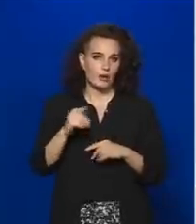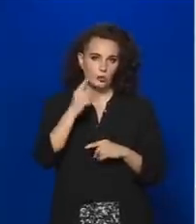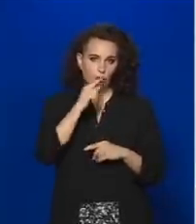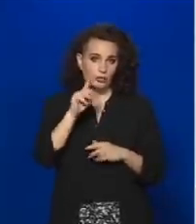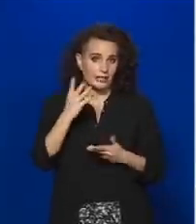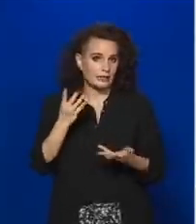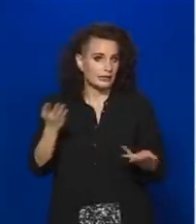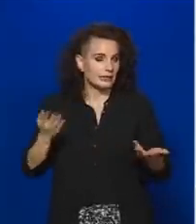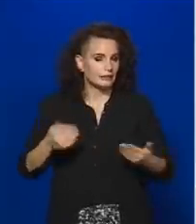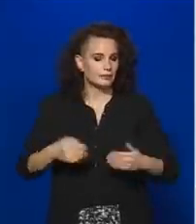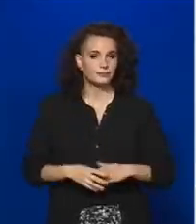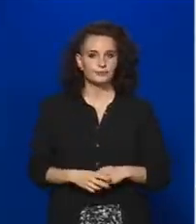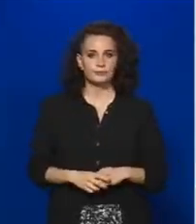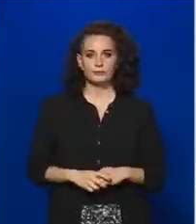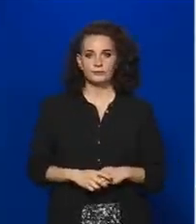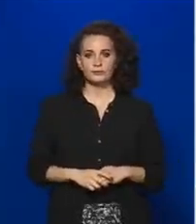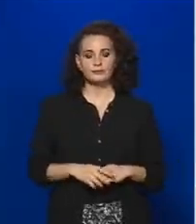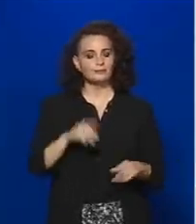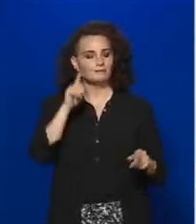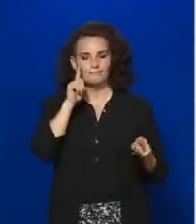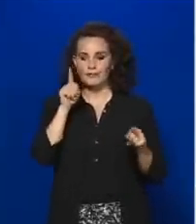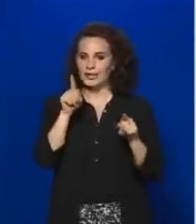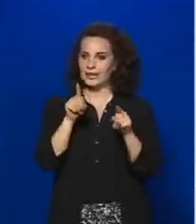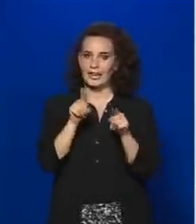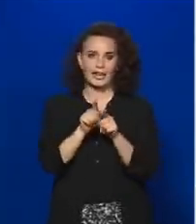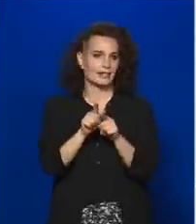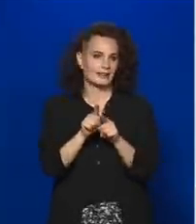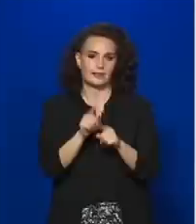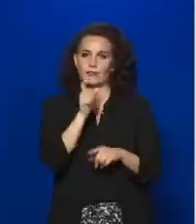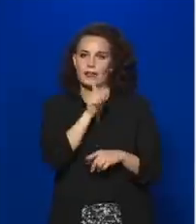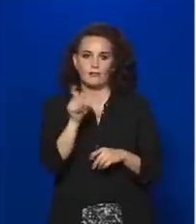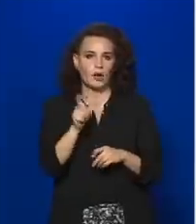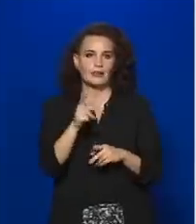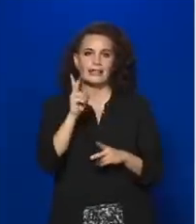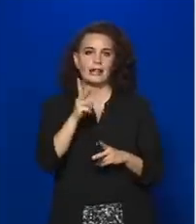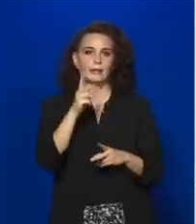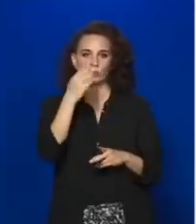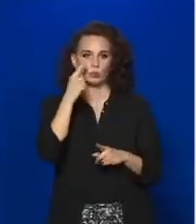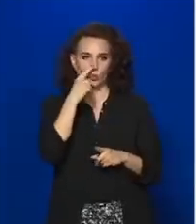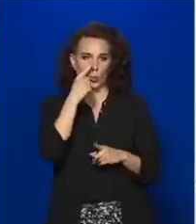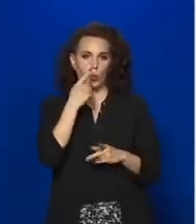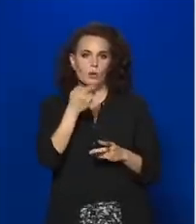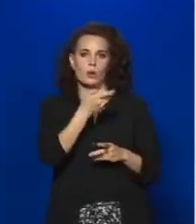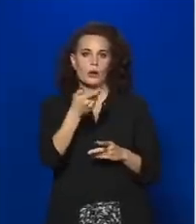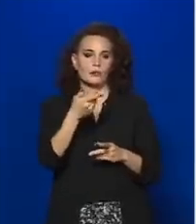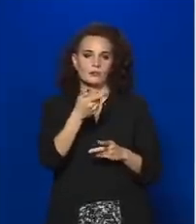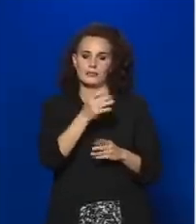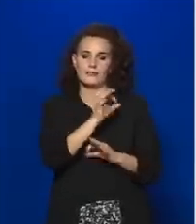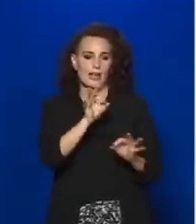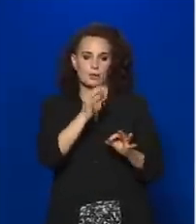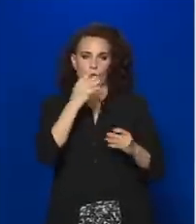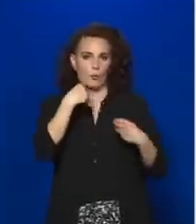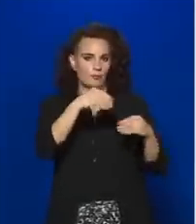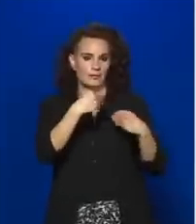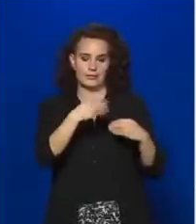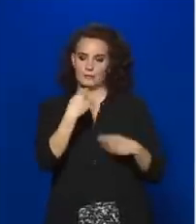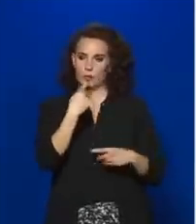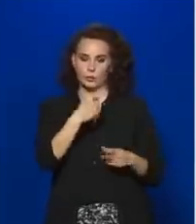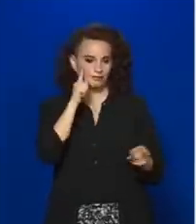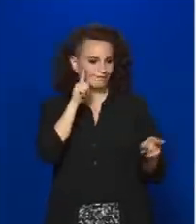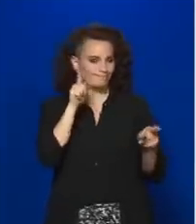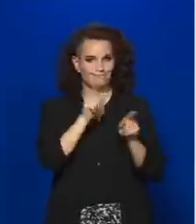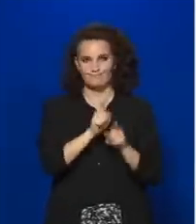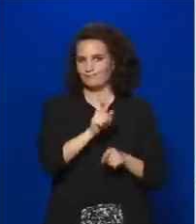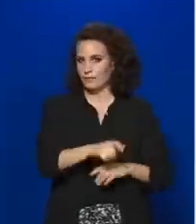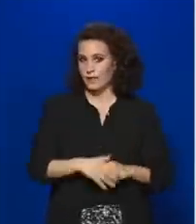Minden szavával egyetértek kelemben, Hunor MDSZ elnöknek, hogy tegnap a Román törvényhozásban egy kiváló beszélet mondott, amiben azt fejtette ki,